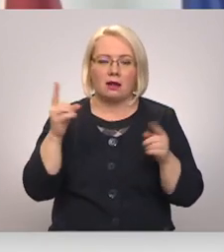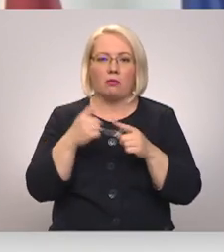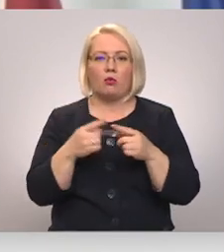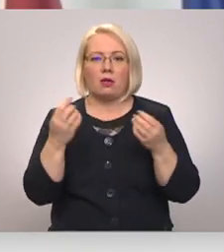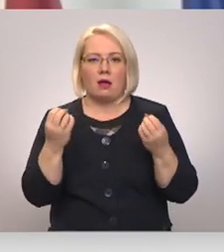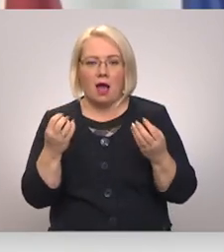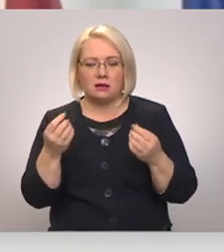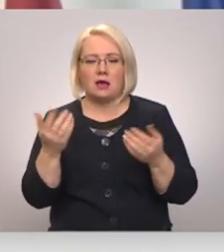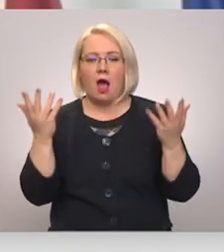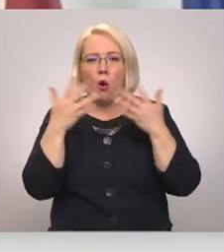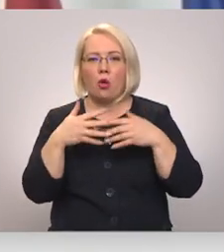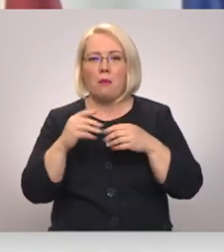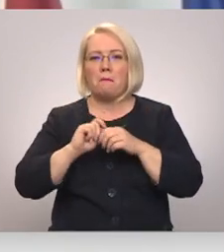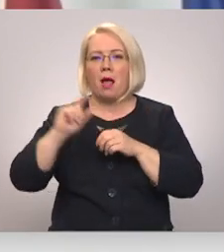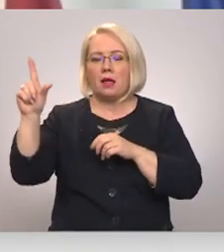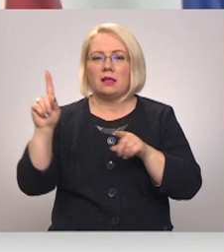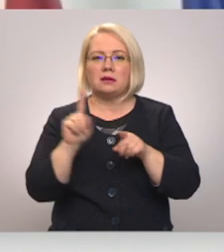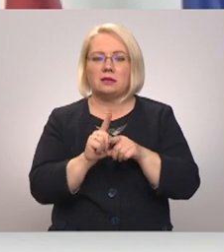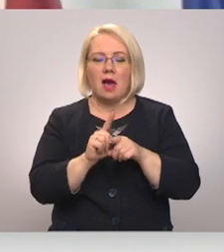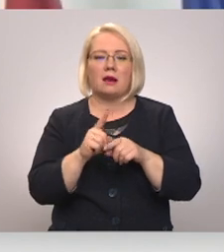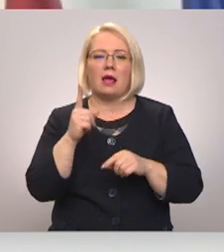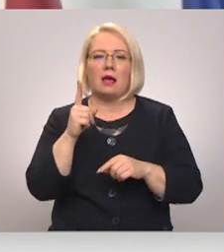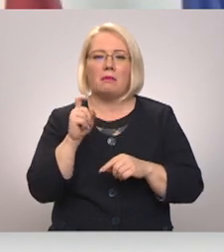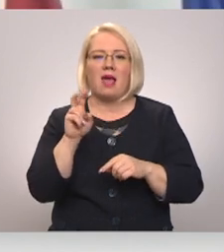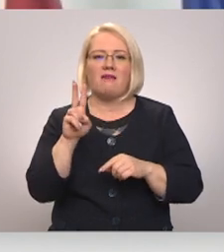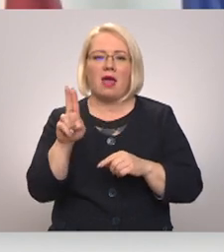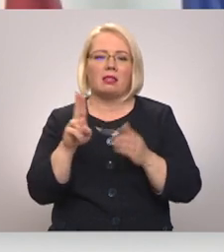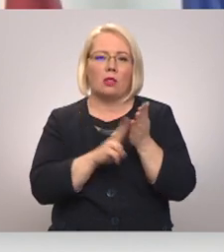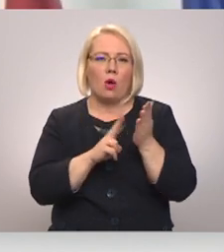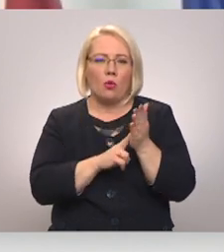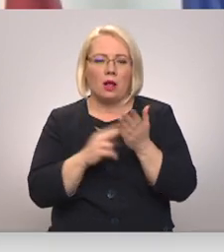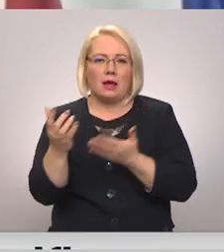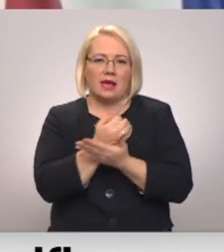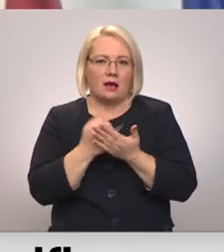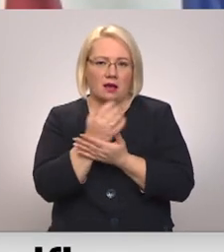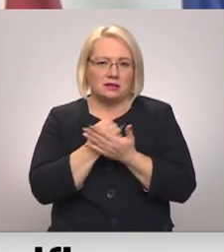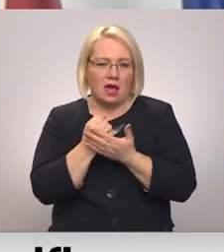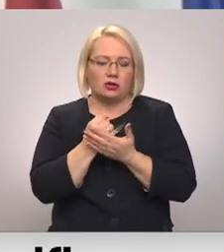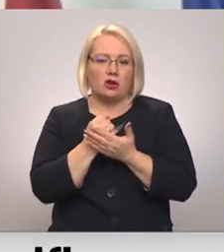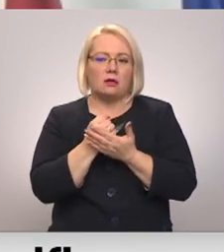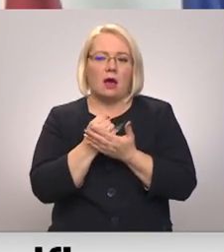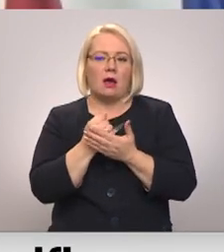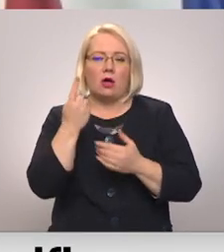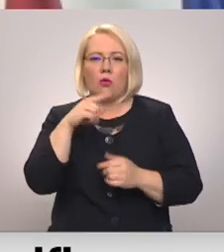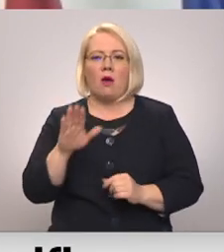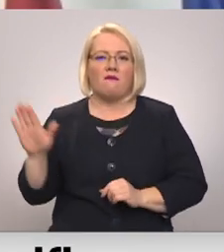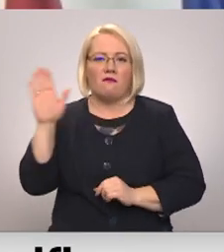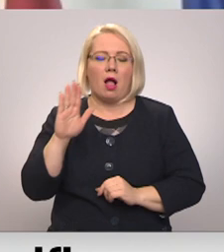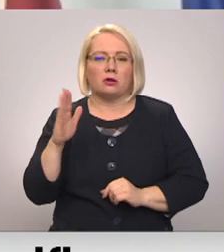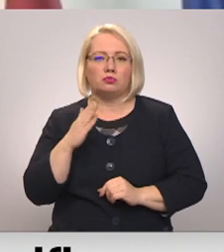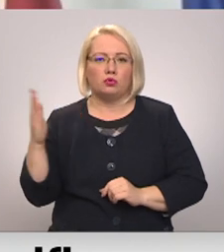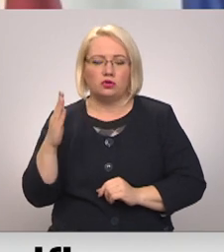automātiski palielinās arī pievienotā vērtība nodokļa iekasēšana no valsts puses.